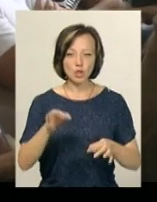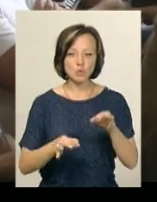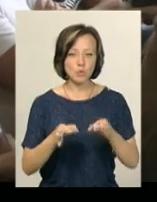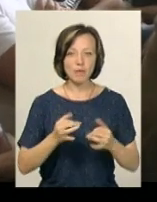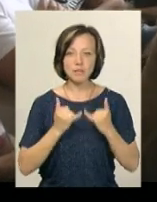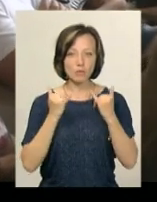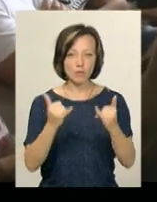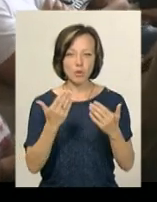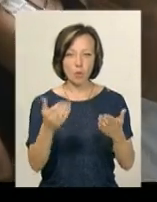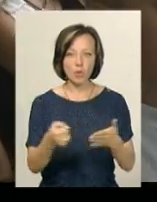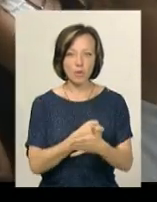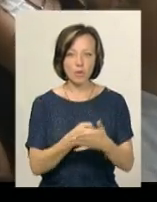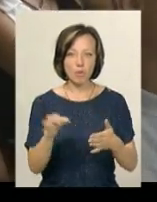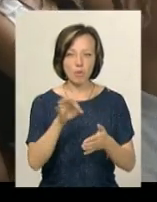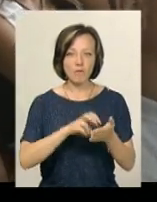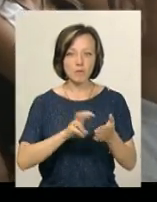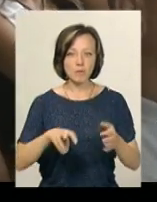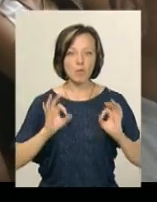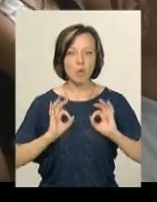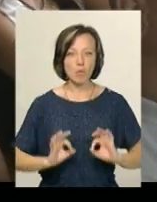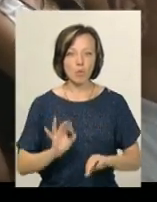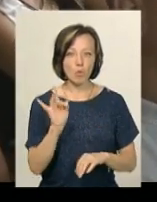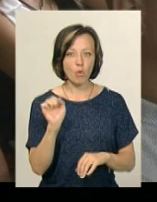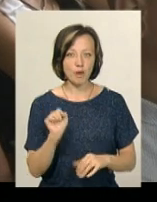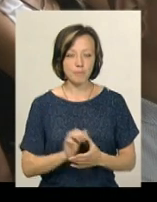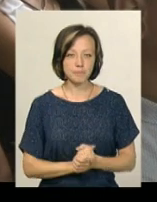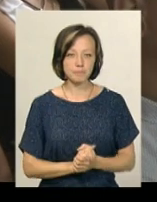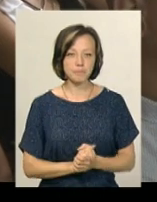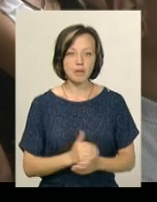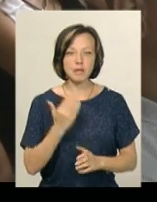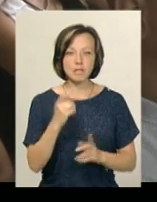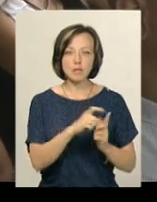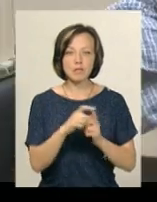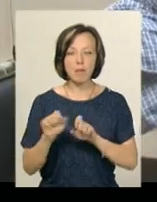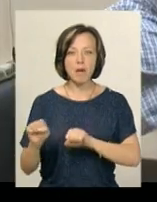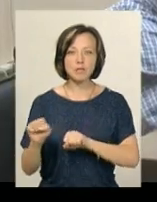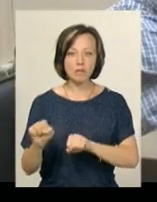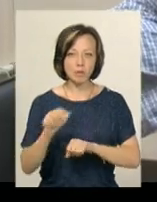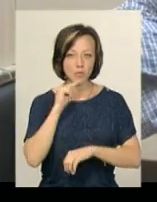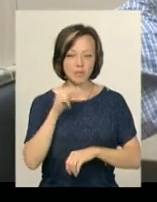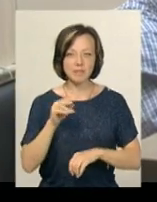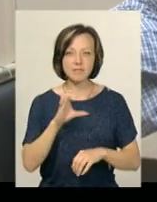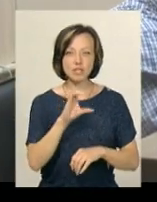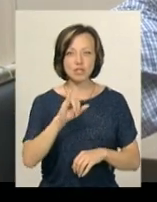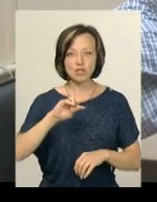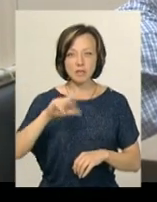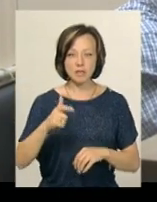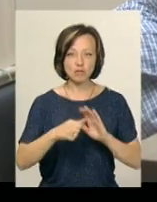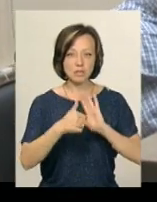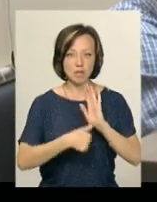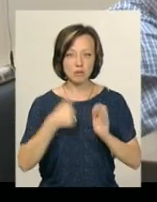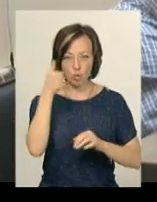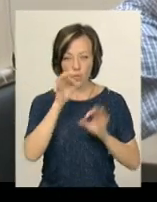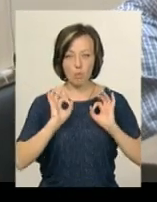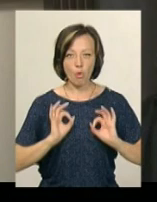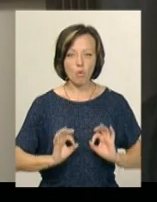не задовольнили його клопотання про відвід прокурора Віктора Арсенюка. За словами адвоката, обвинуваченого у січні 2016 року,